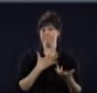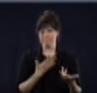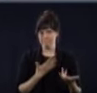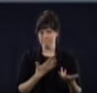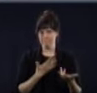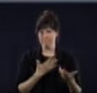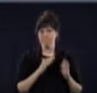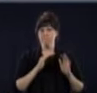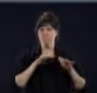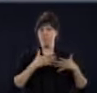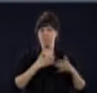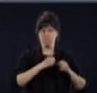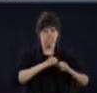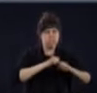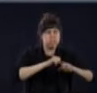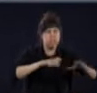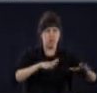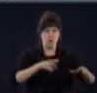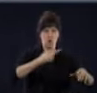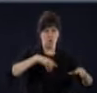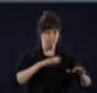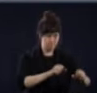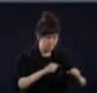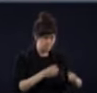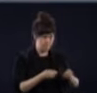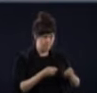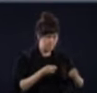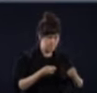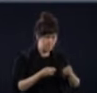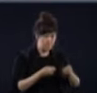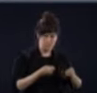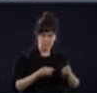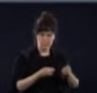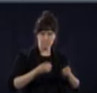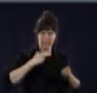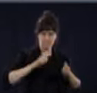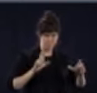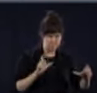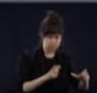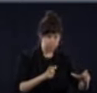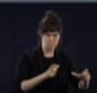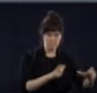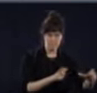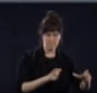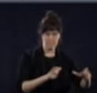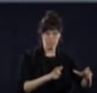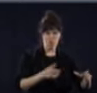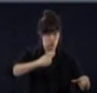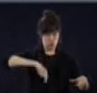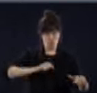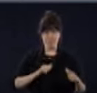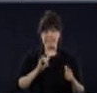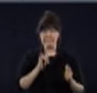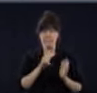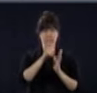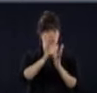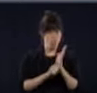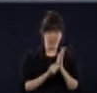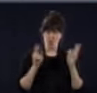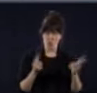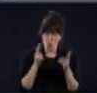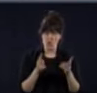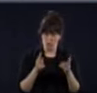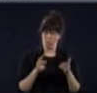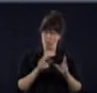on a pris le contrôle sur l'éclosion, puis on continue les activités urgentes et nécessaires